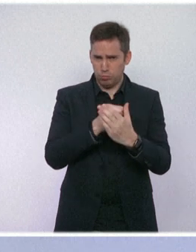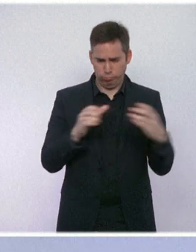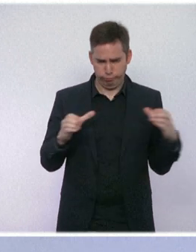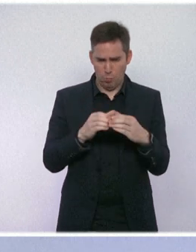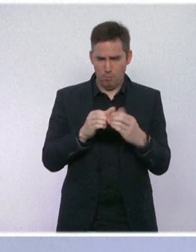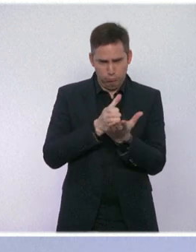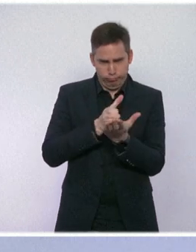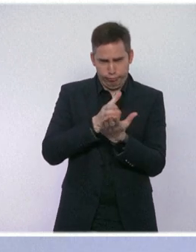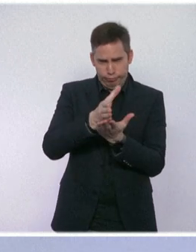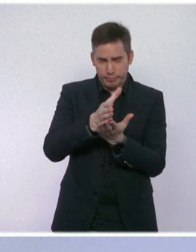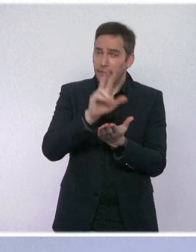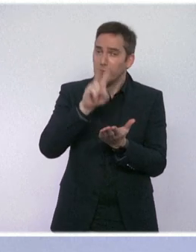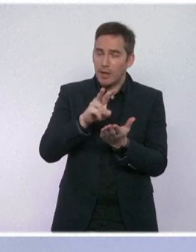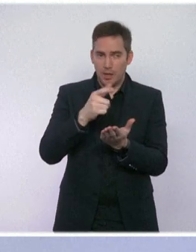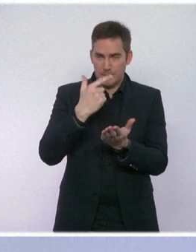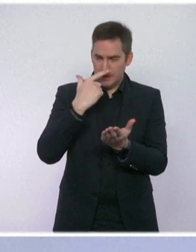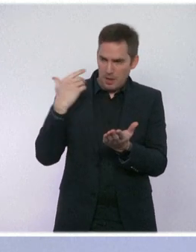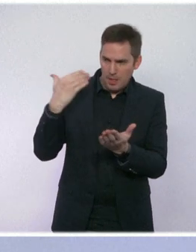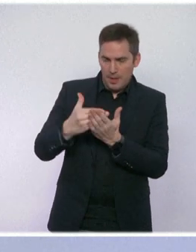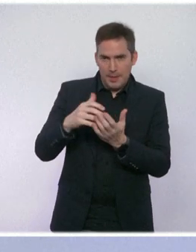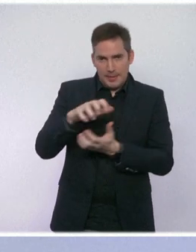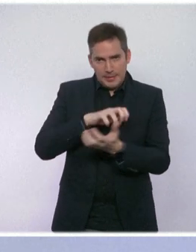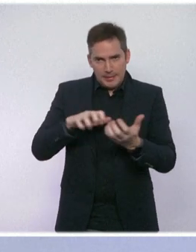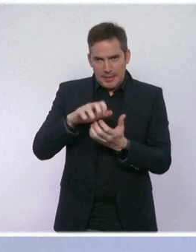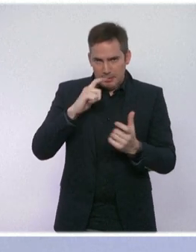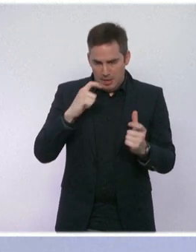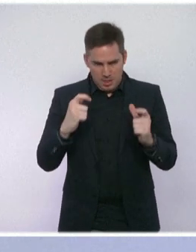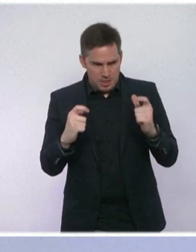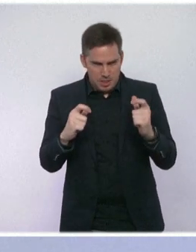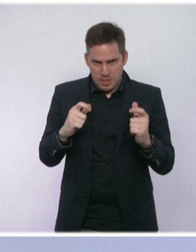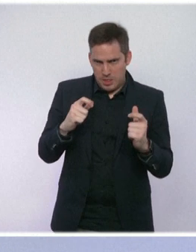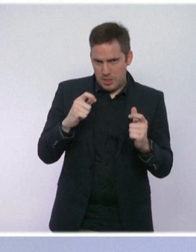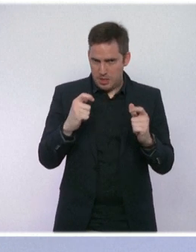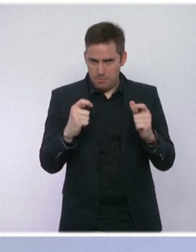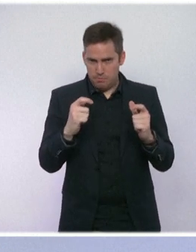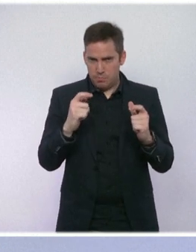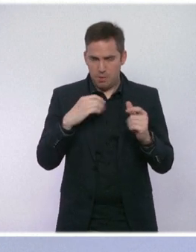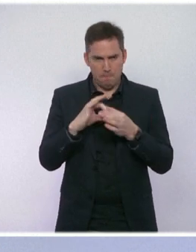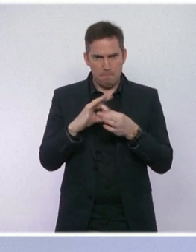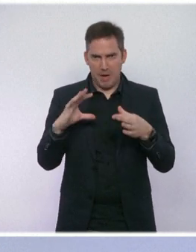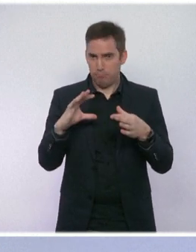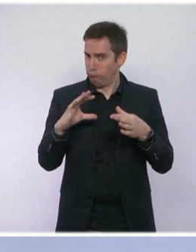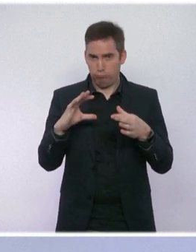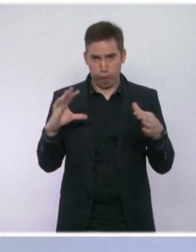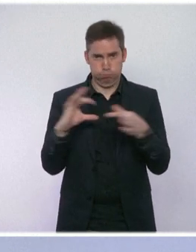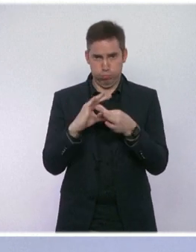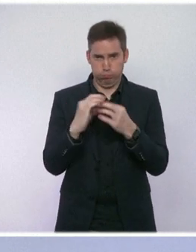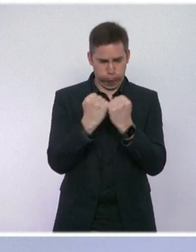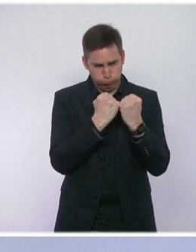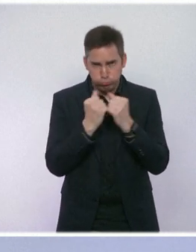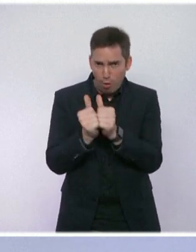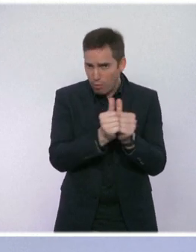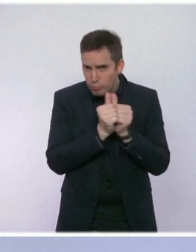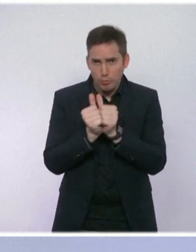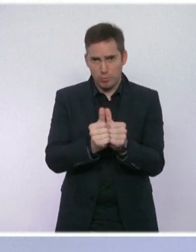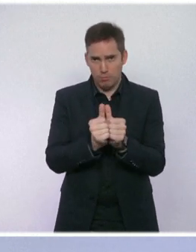Il y a eu des difficultés depuis le début de cette crise et donc il y a une solidarité évidemment entre les membres du gouvernement, que des décisions qui sont